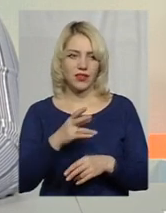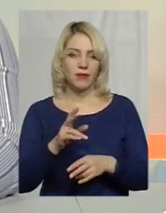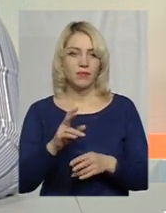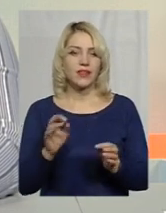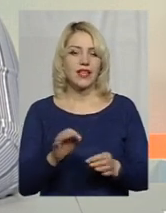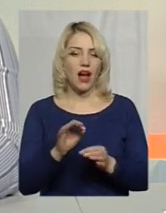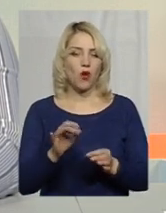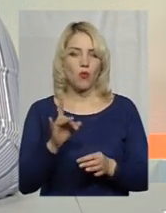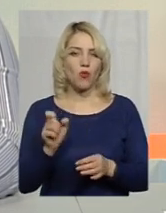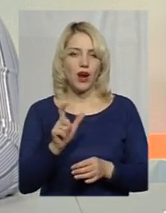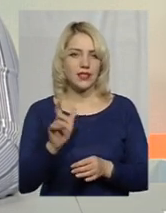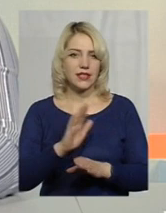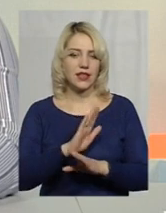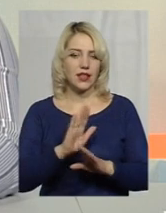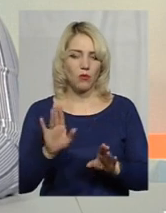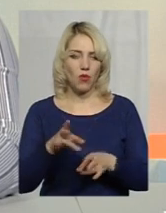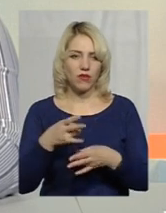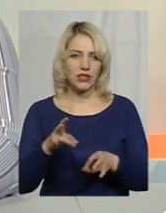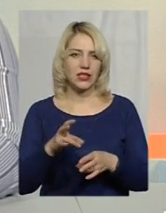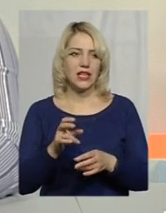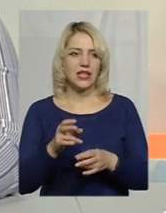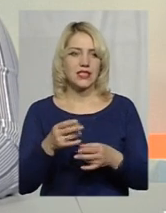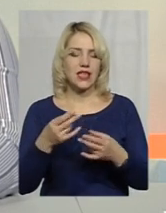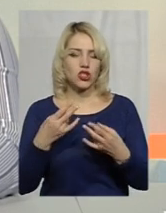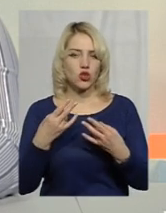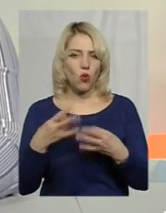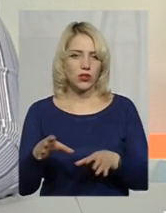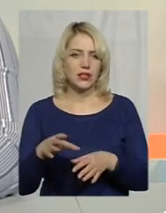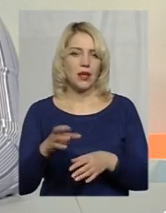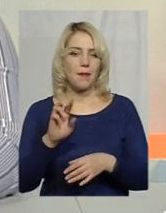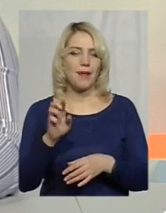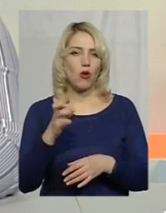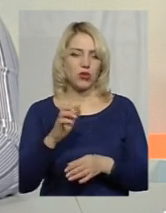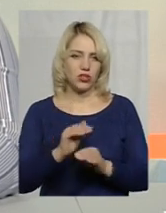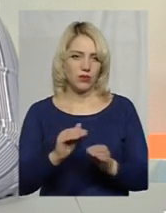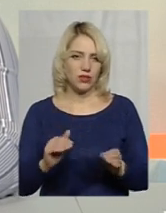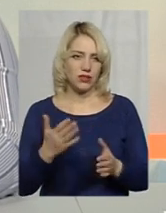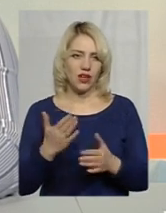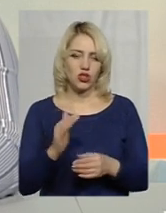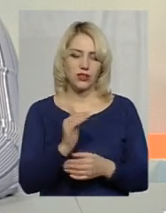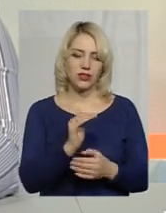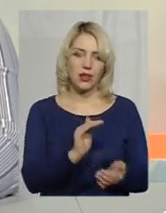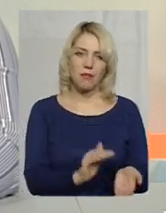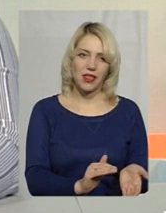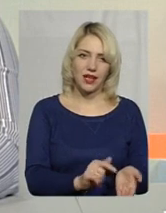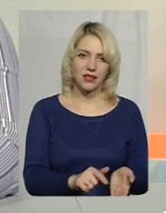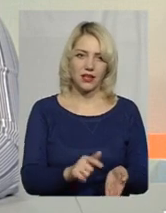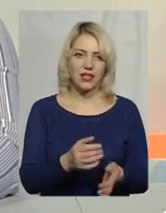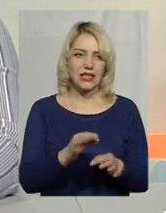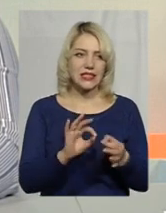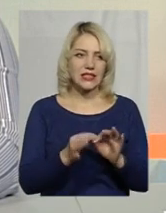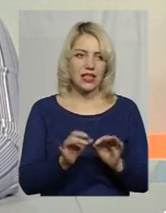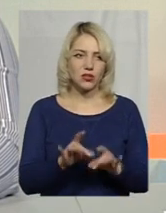повинен зашкодити біологічним дітям. Якщо вони маленькі, то дуже складно маленькій дитині пояснити, чому